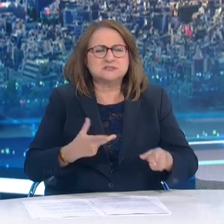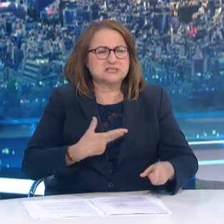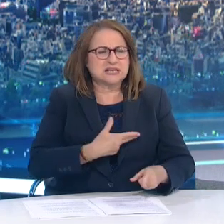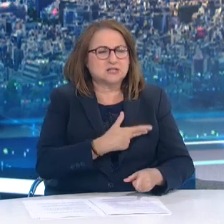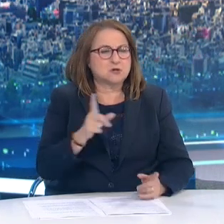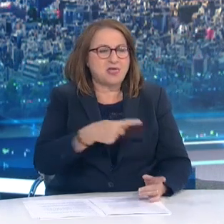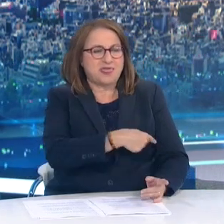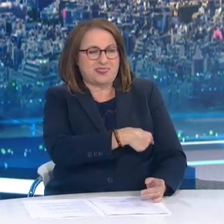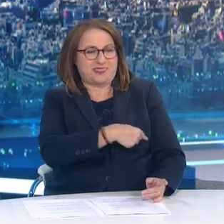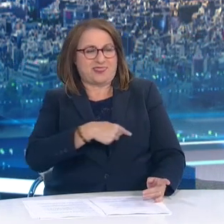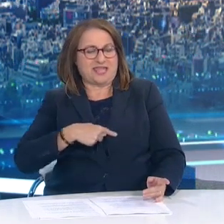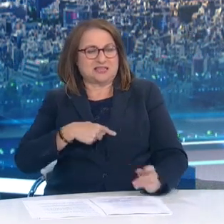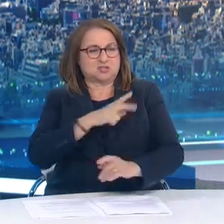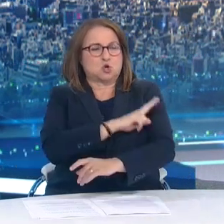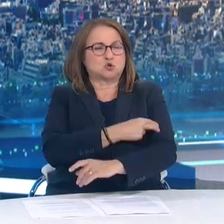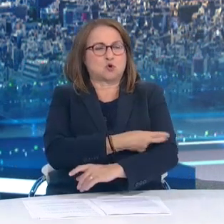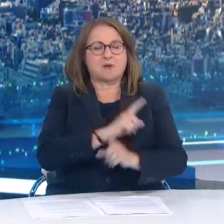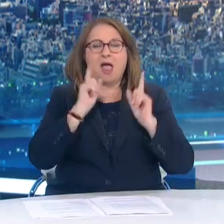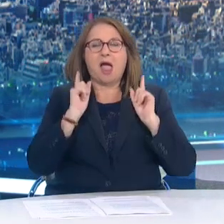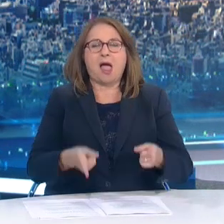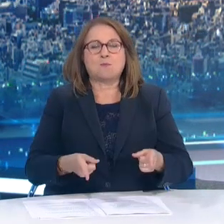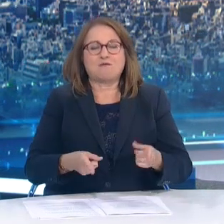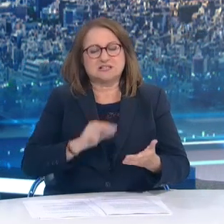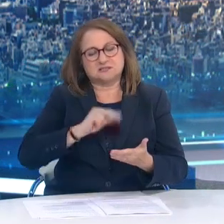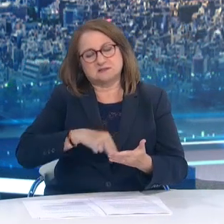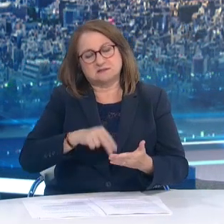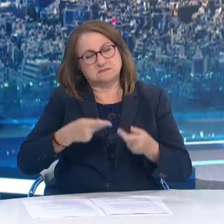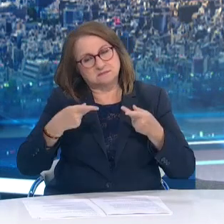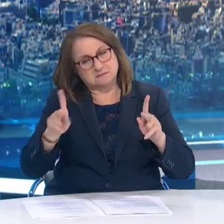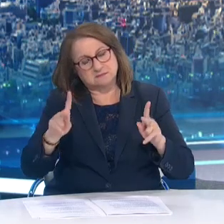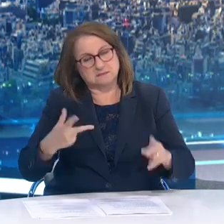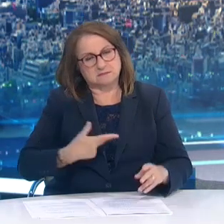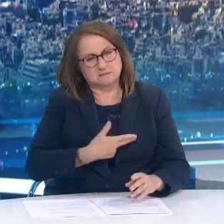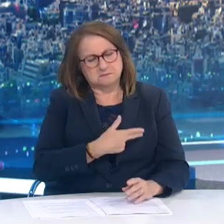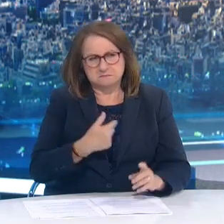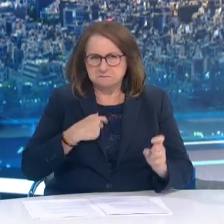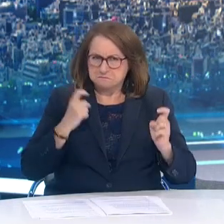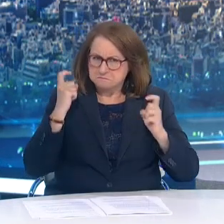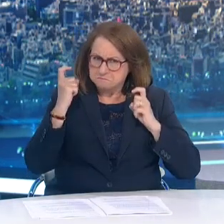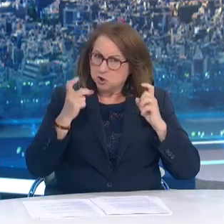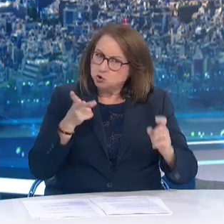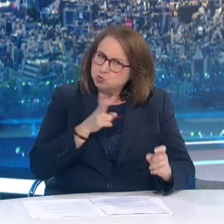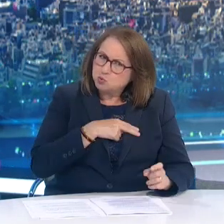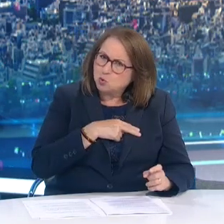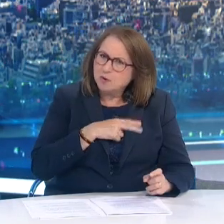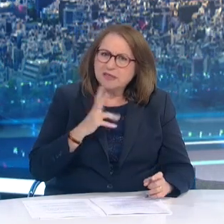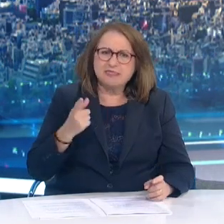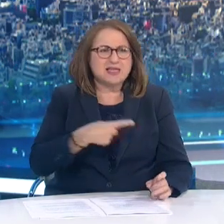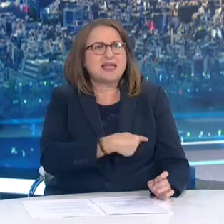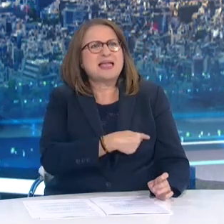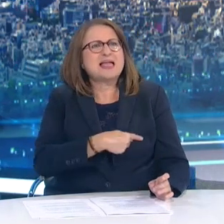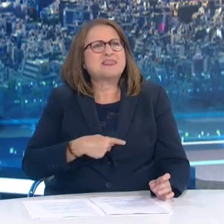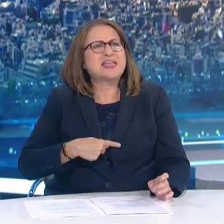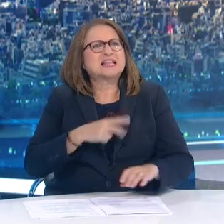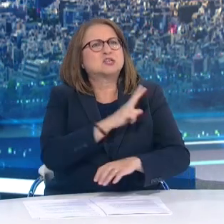νοσοκομείου Πώς η κανονικότητα λοιπόν κρύβει αυτή η επόμενη μέρα για το ΕΣΥ Πώς προχωράνε